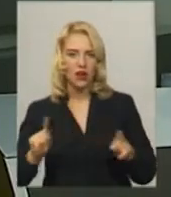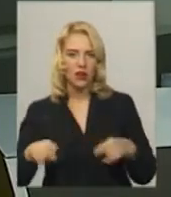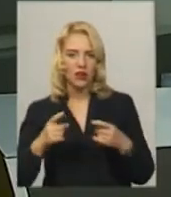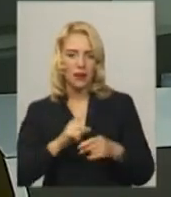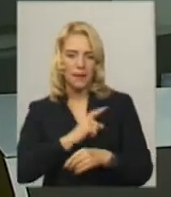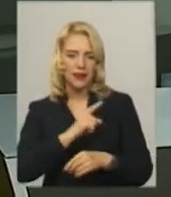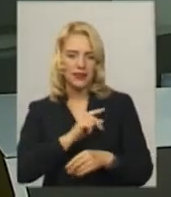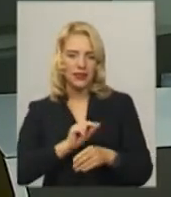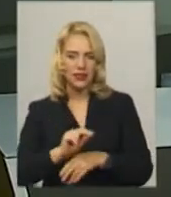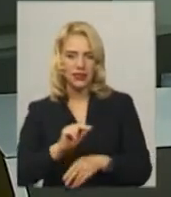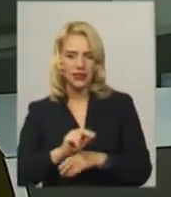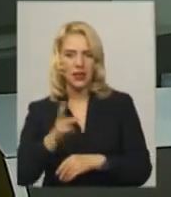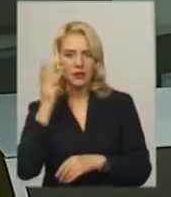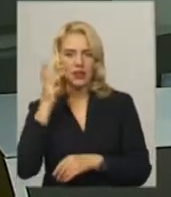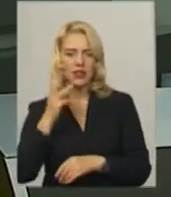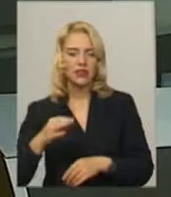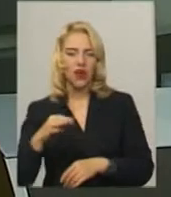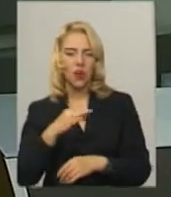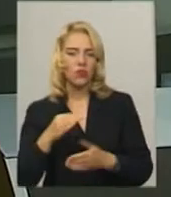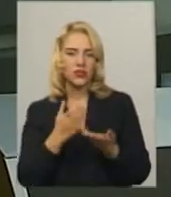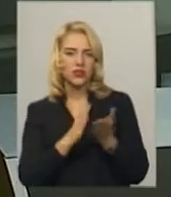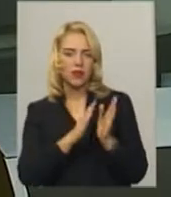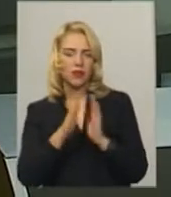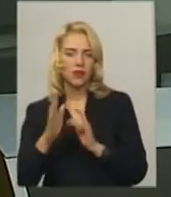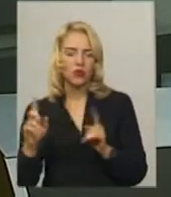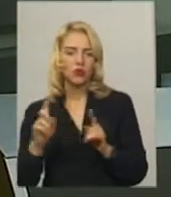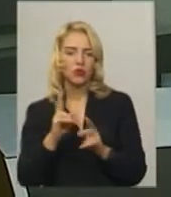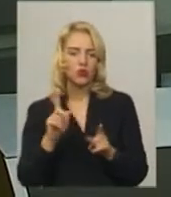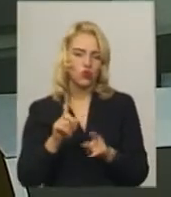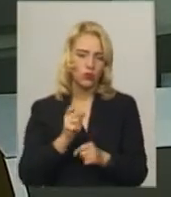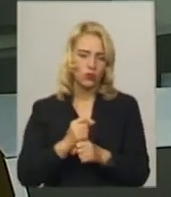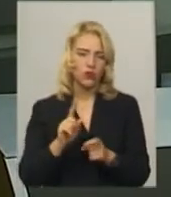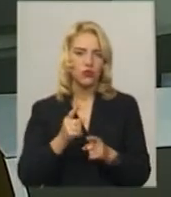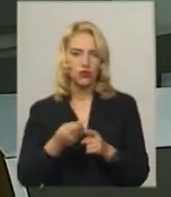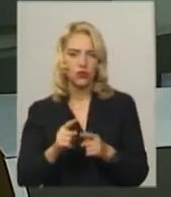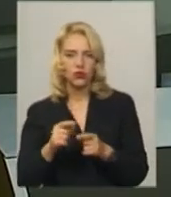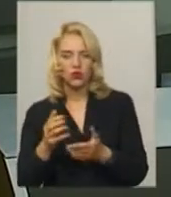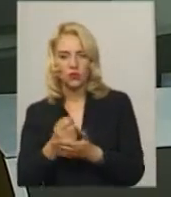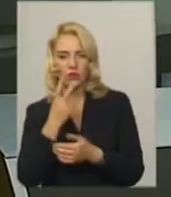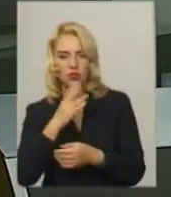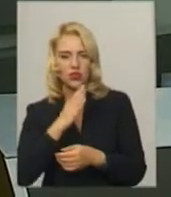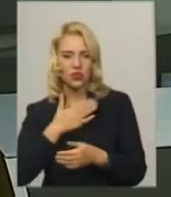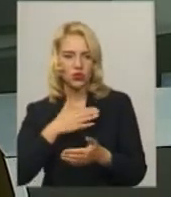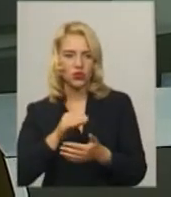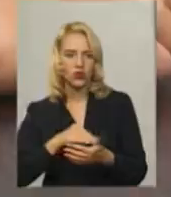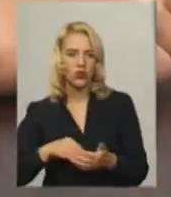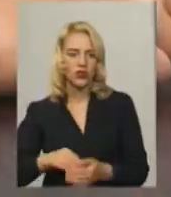майстер-клас «Хмельницька обласна універсальна наукова бібліотека». Хто що робив і що з того виходило, бачила Анастасія Збородова.